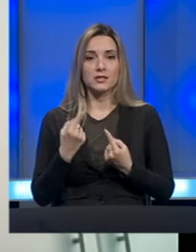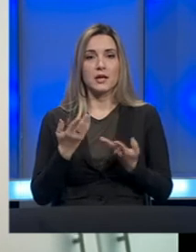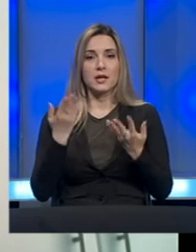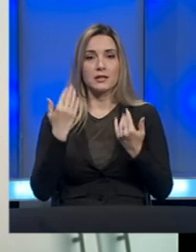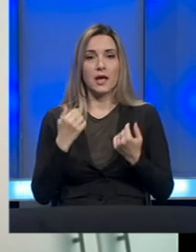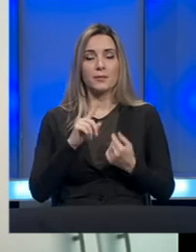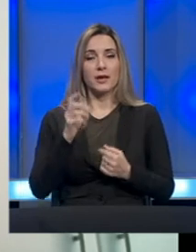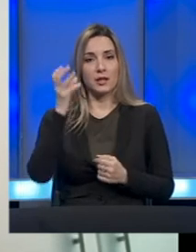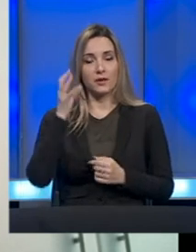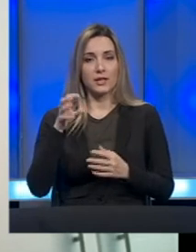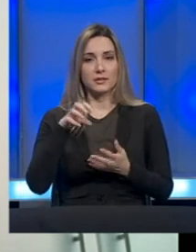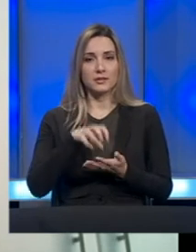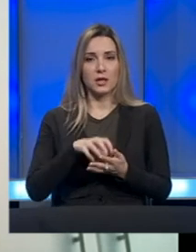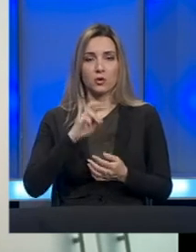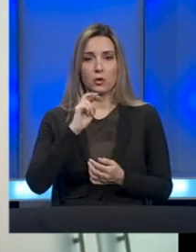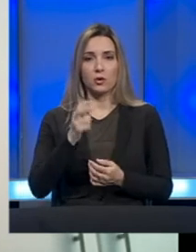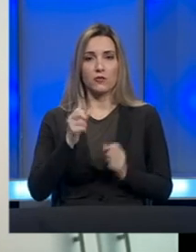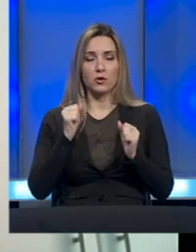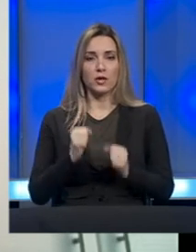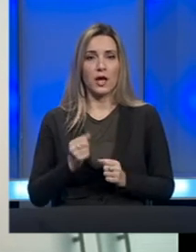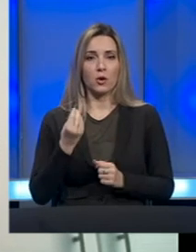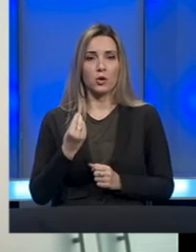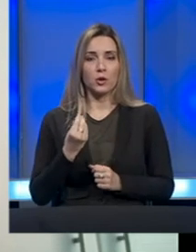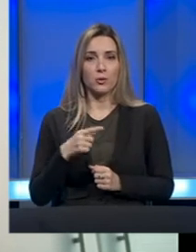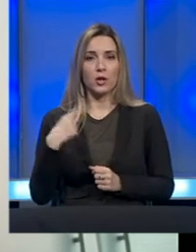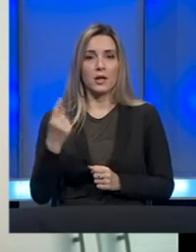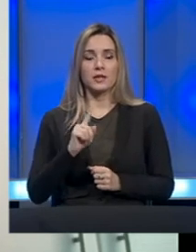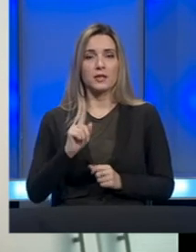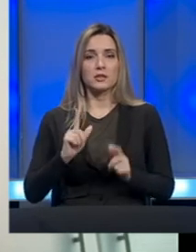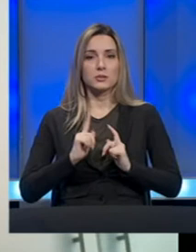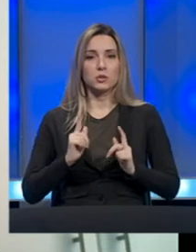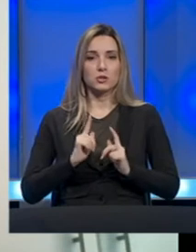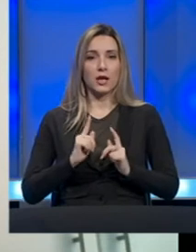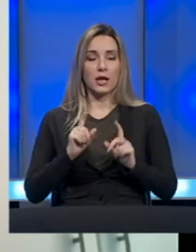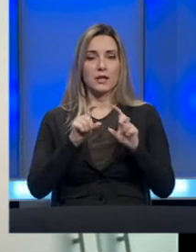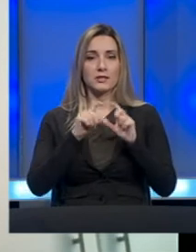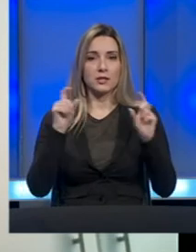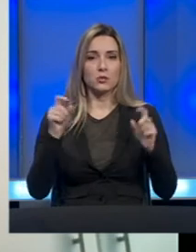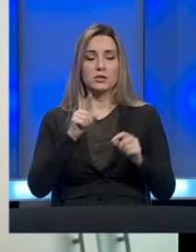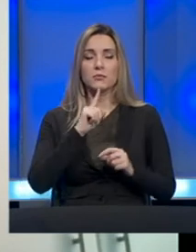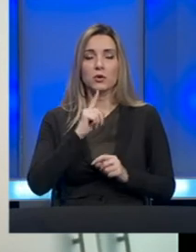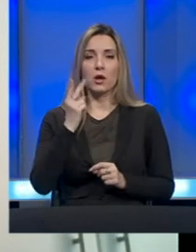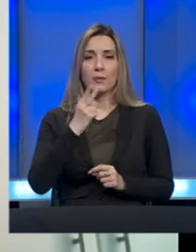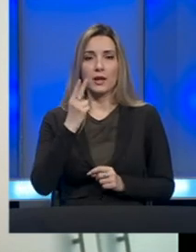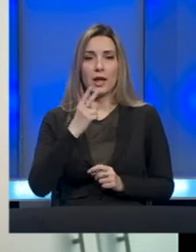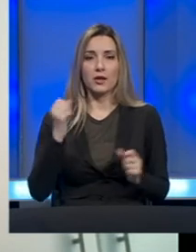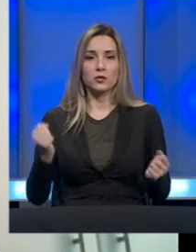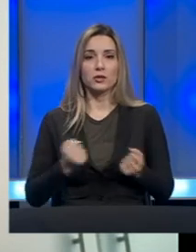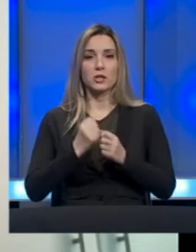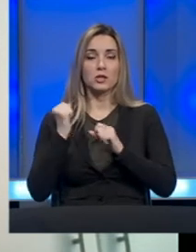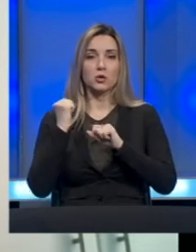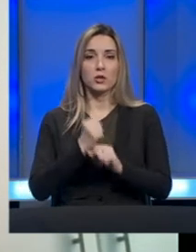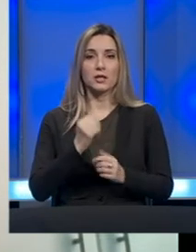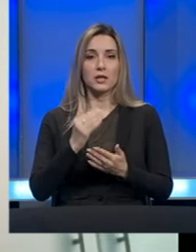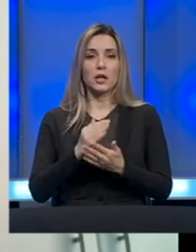ipak i nevladin sektor odgovorio jako dobro da nismo čekali ni institucije kojima je naravno teže donijeti korona